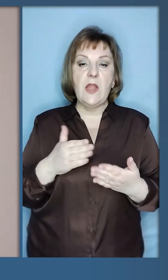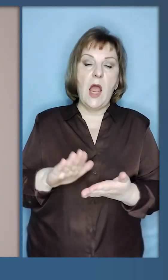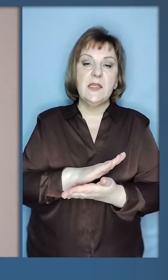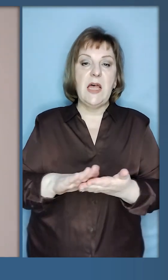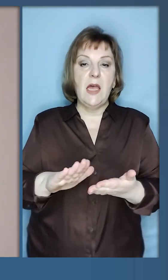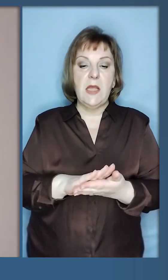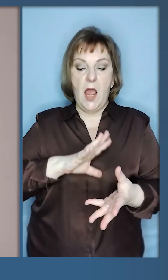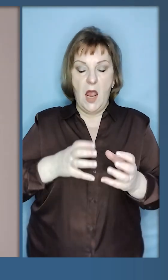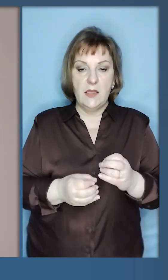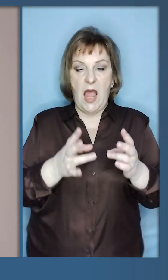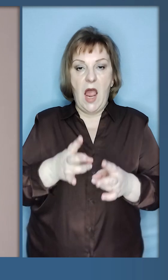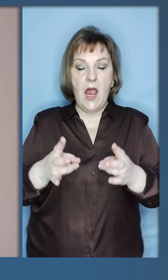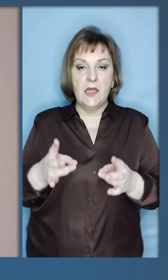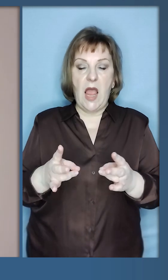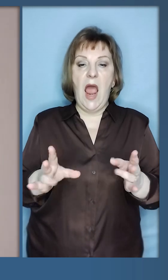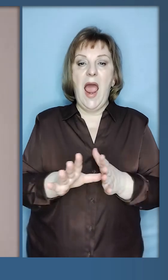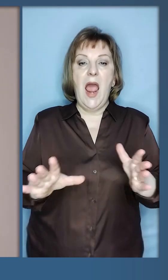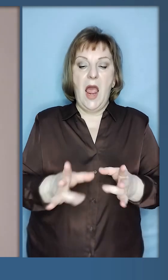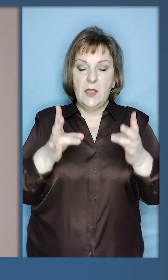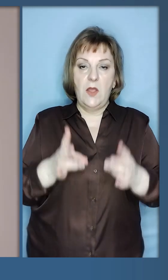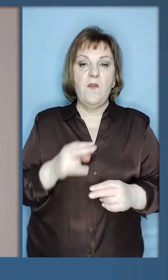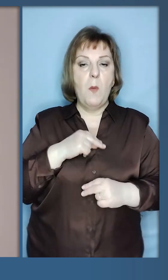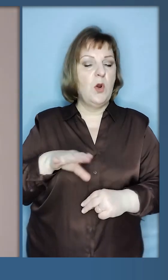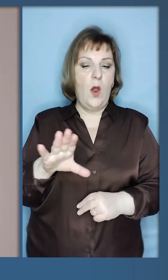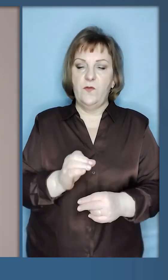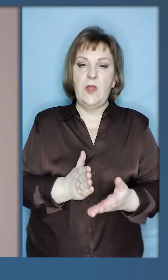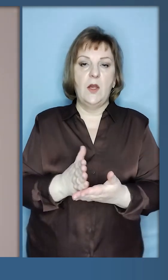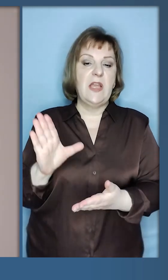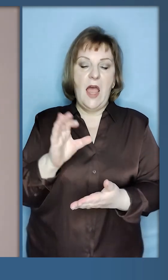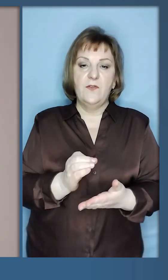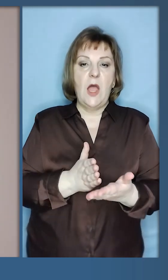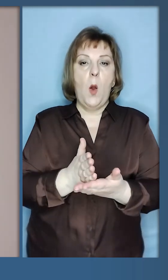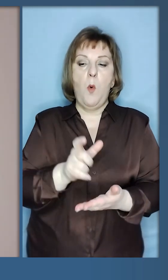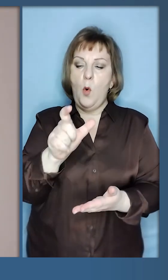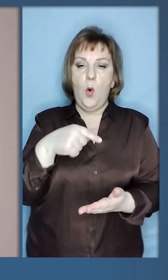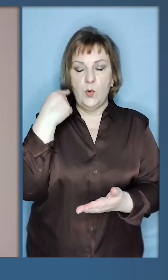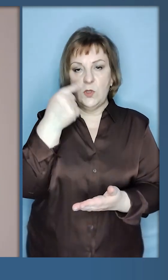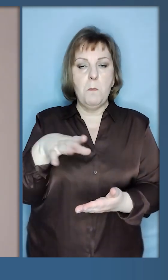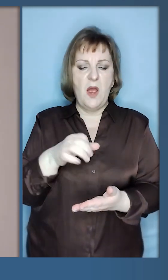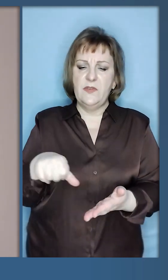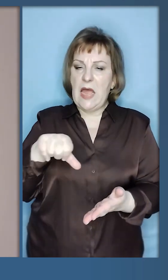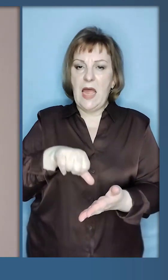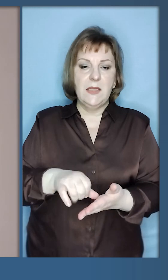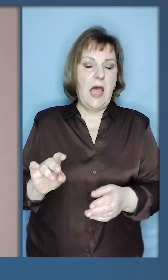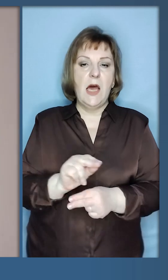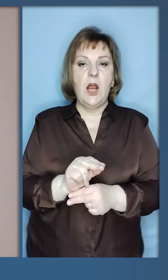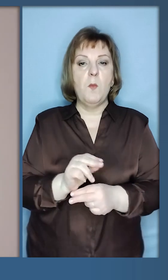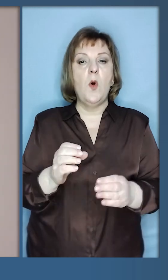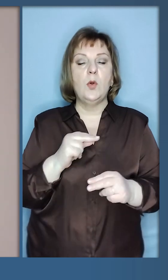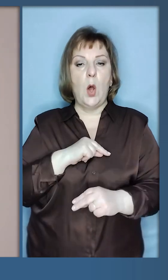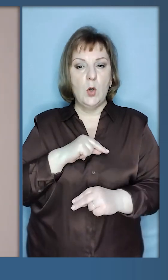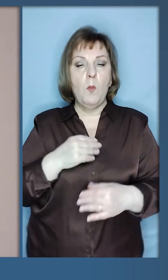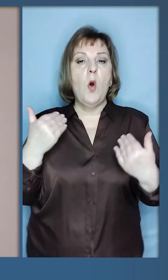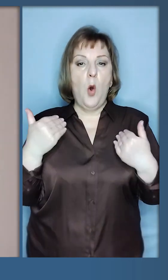ліквідації наслідків, енергоаварій. Працюють всі служби, всі посадові особи, всі задіяні. Ремонтні